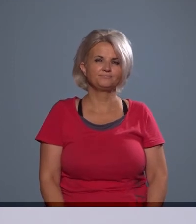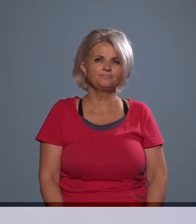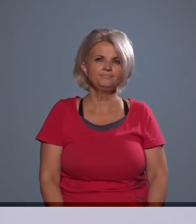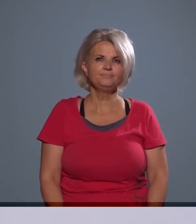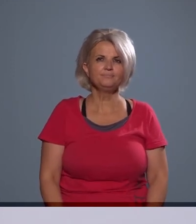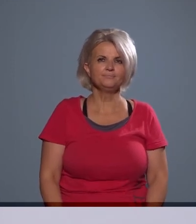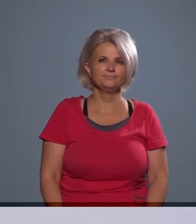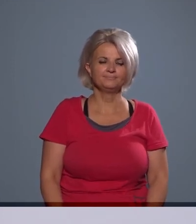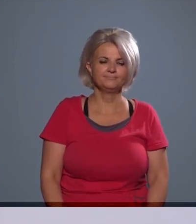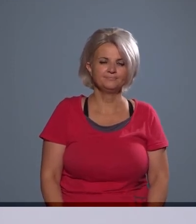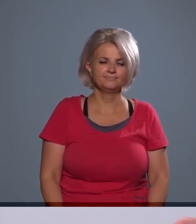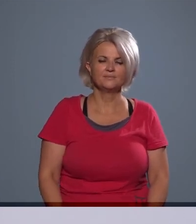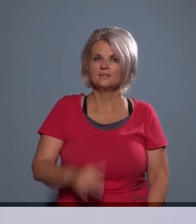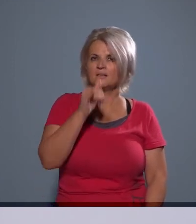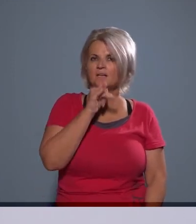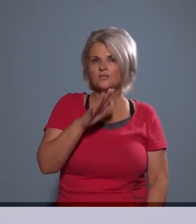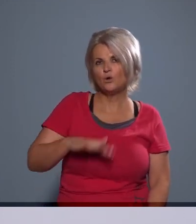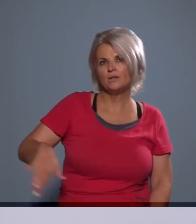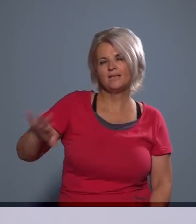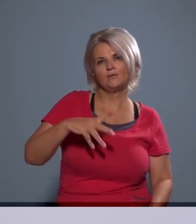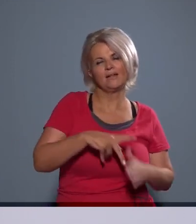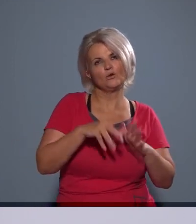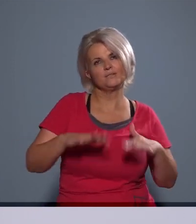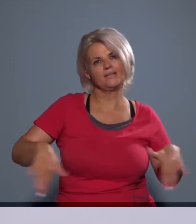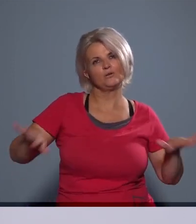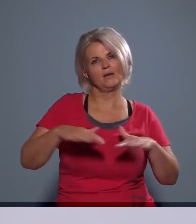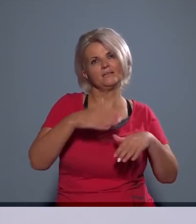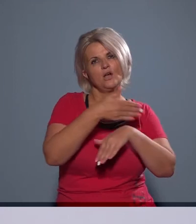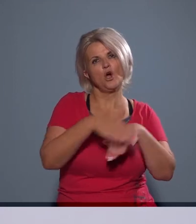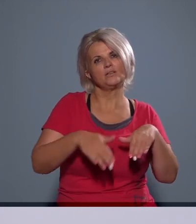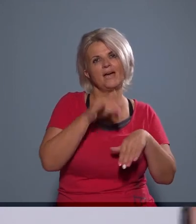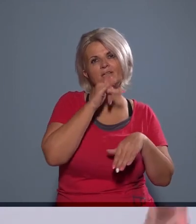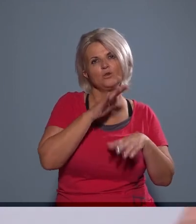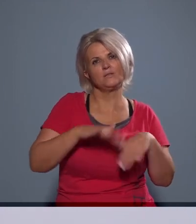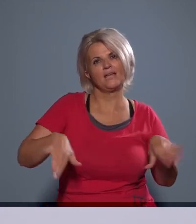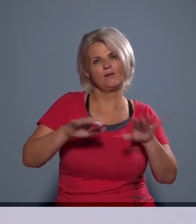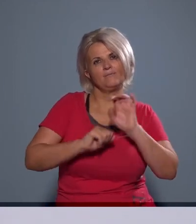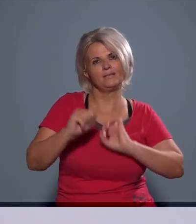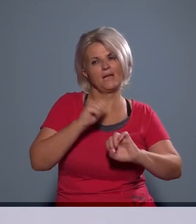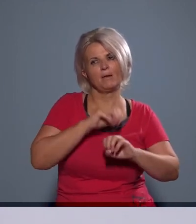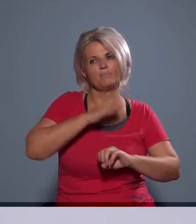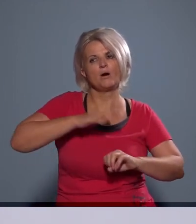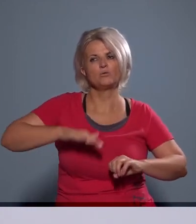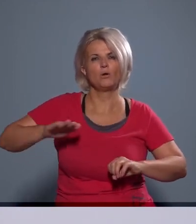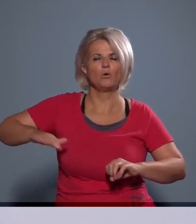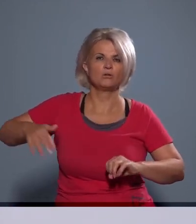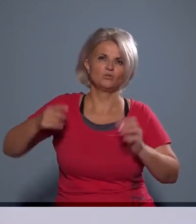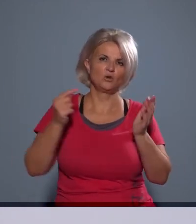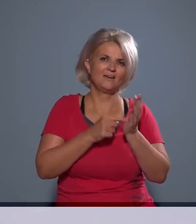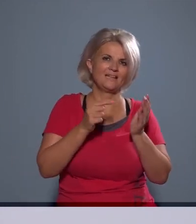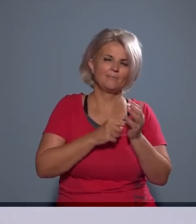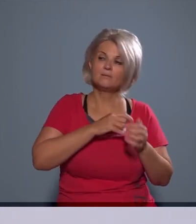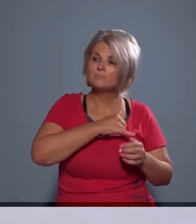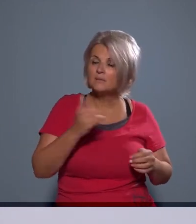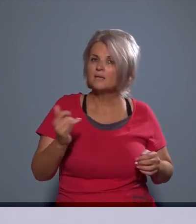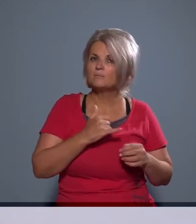a zöld területek és a közterületek határa, a zöld területek védelme, akár a parkolók elhelyezésének a követelményei, ezek mind